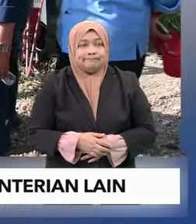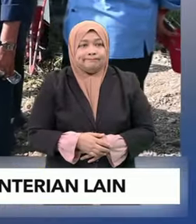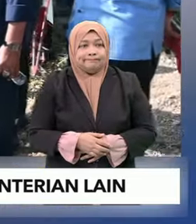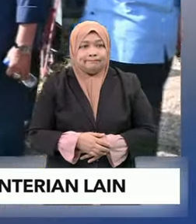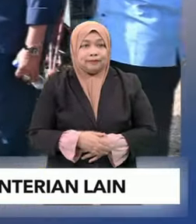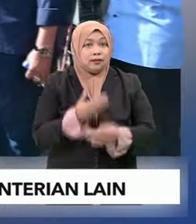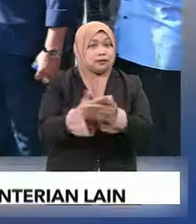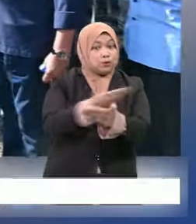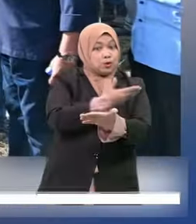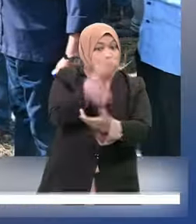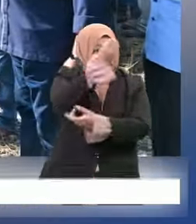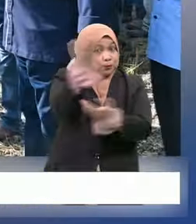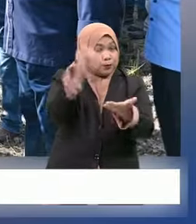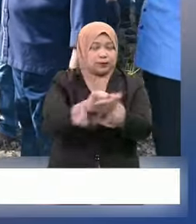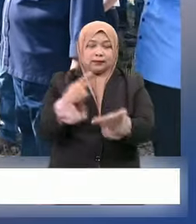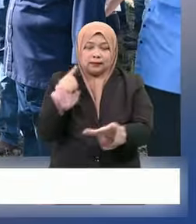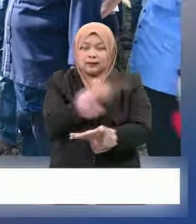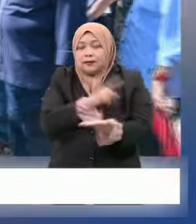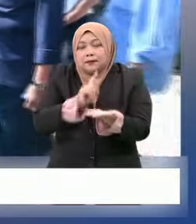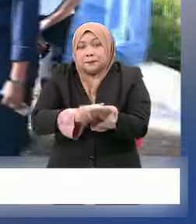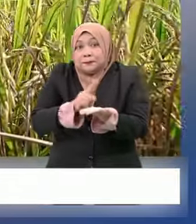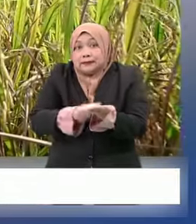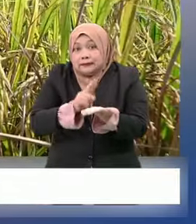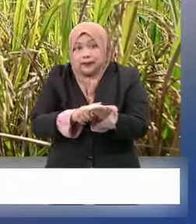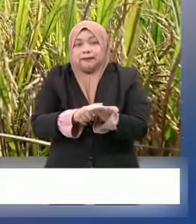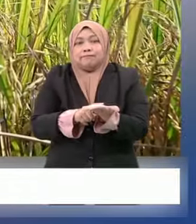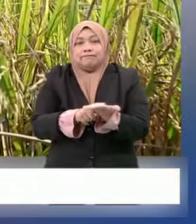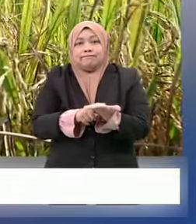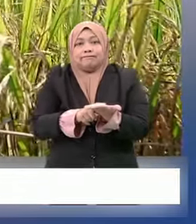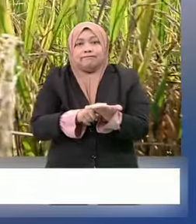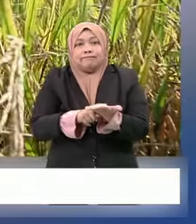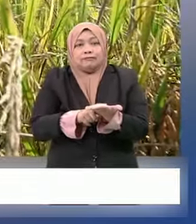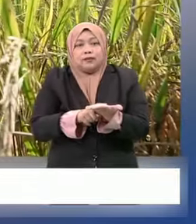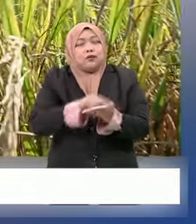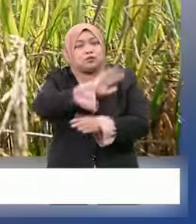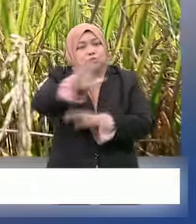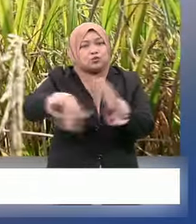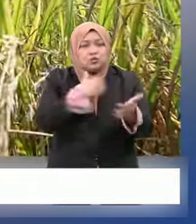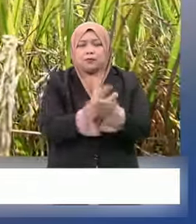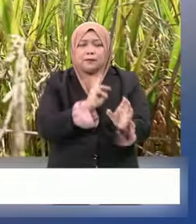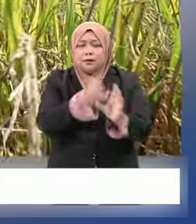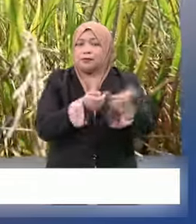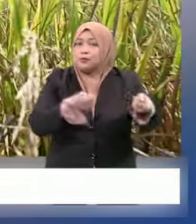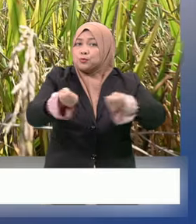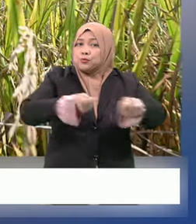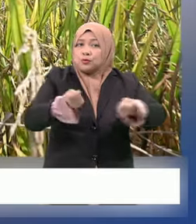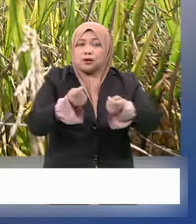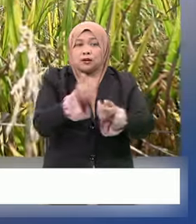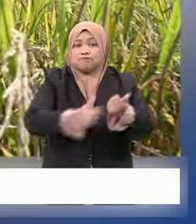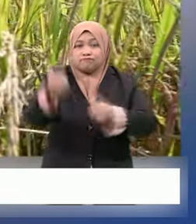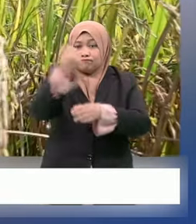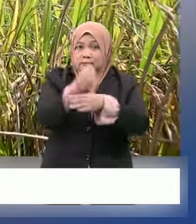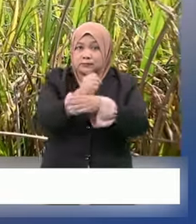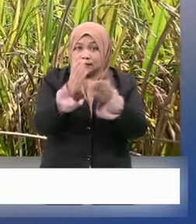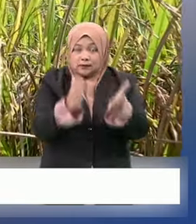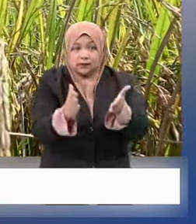Sebelum umum itu kita kena bincang dengan semua, libat urut pemegang taruh semua sama ada kita